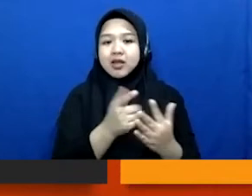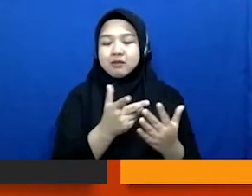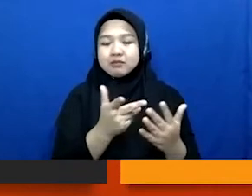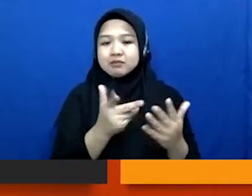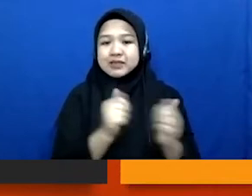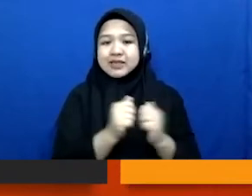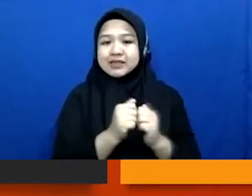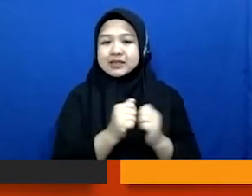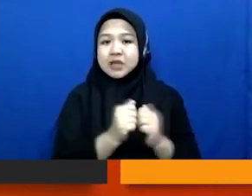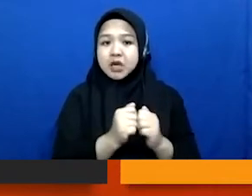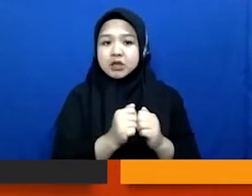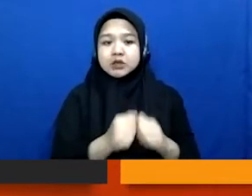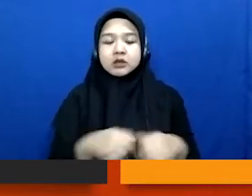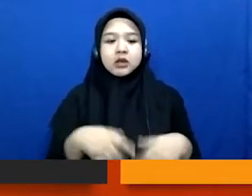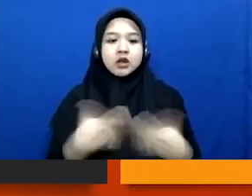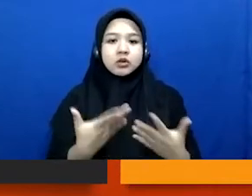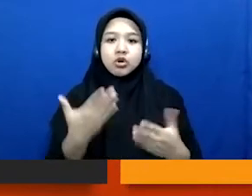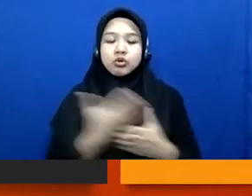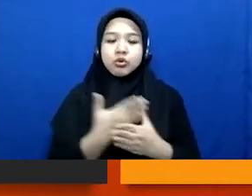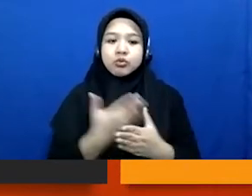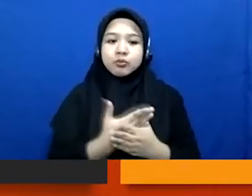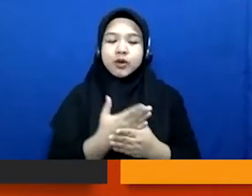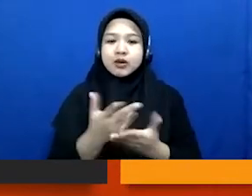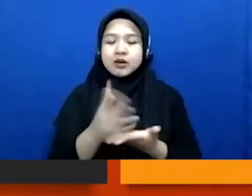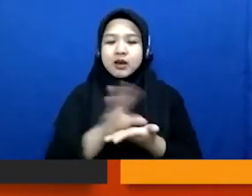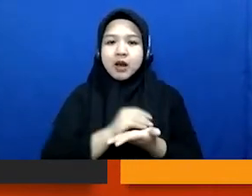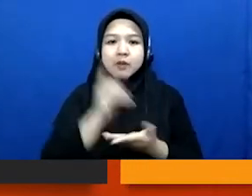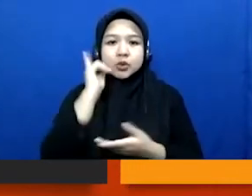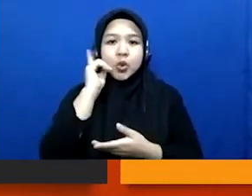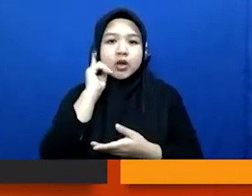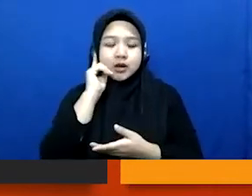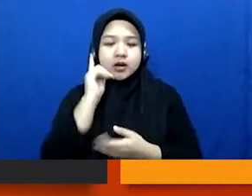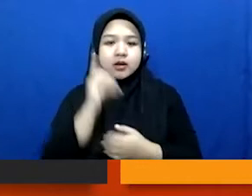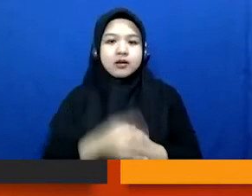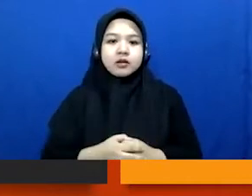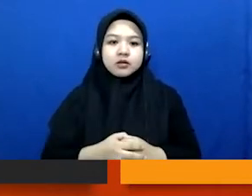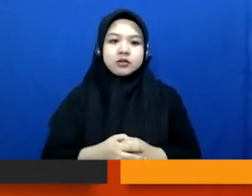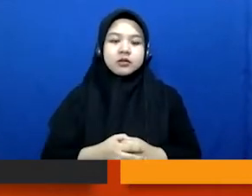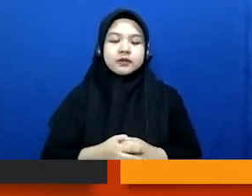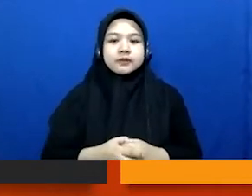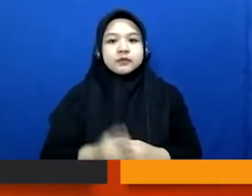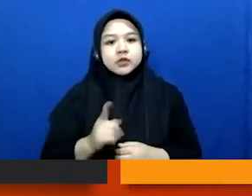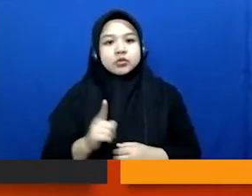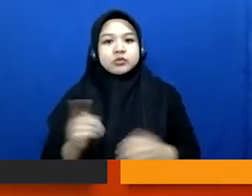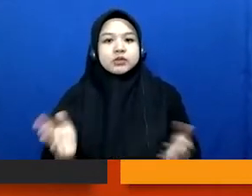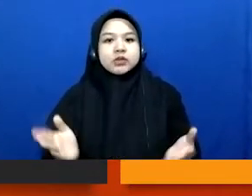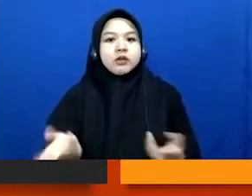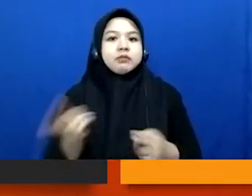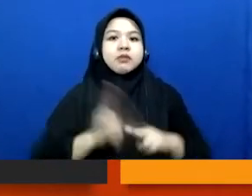ada juga dokumen berupa rekaman suara gitu nah itu itu akan menguatkan